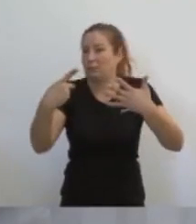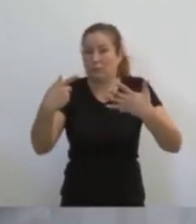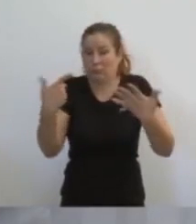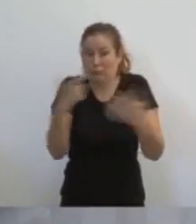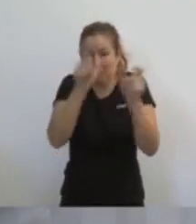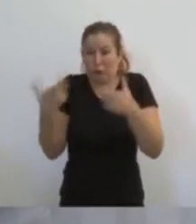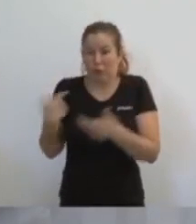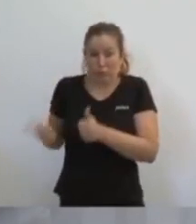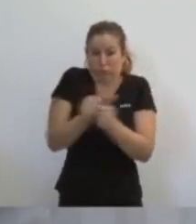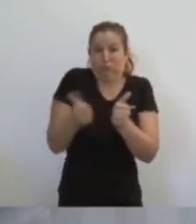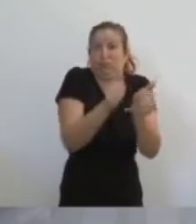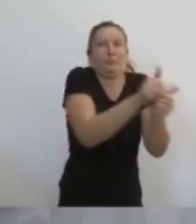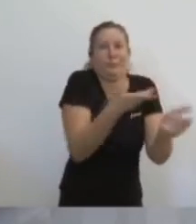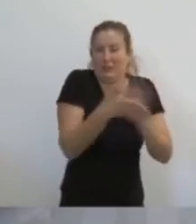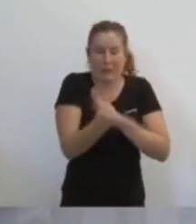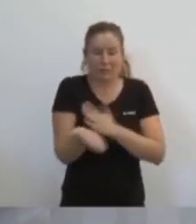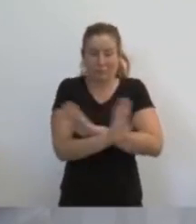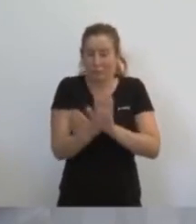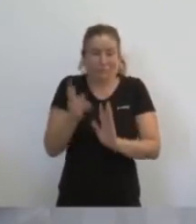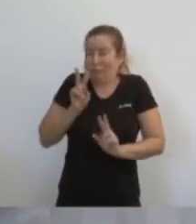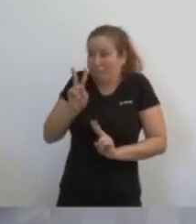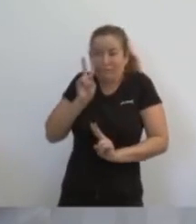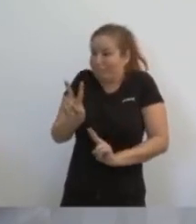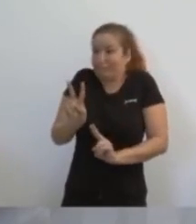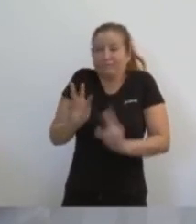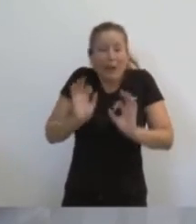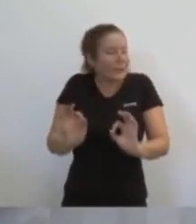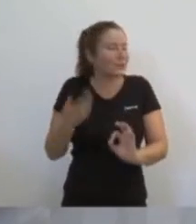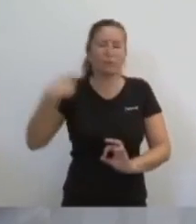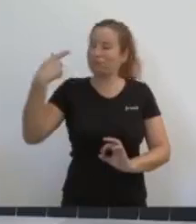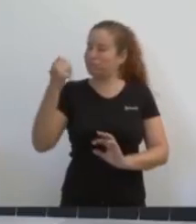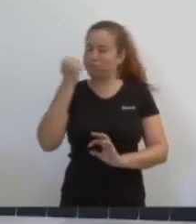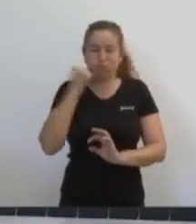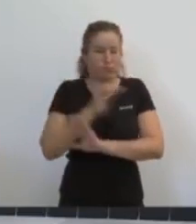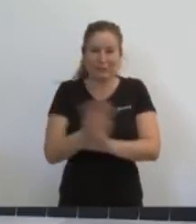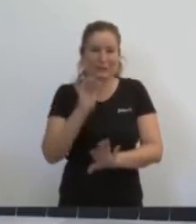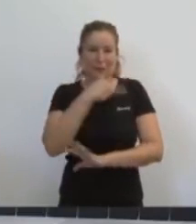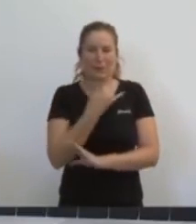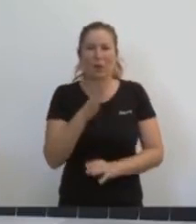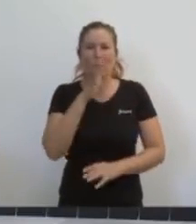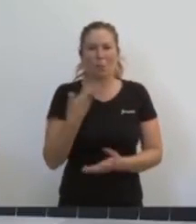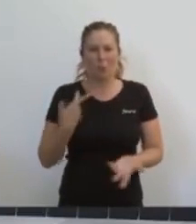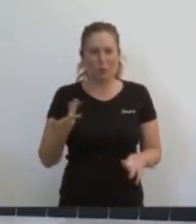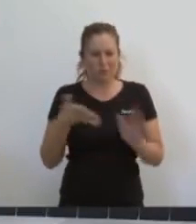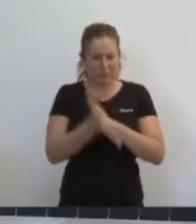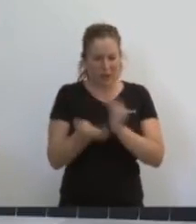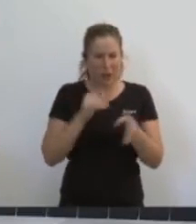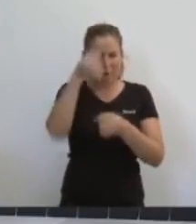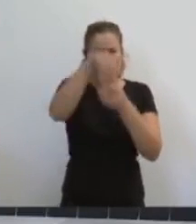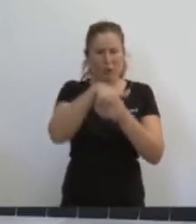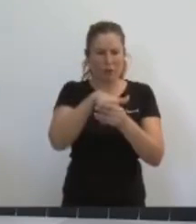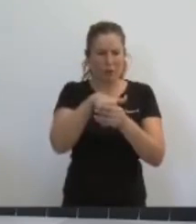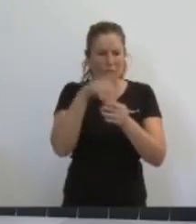Generalitat. Senyor César Sánchez, vostè és molt bregat. Cal ser molt bregat per tenir majoria absoluta sense que les urnes t'ho